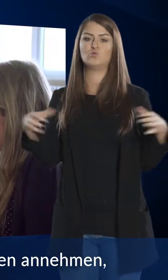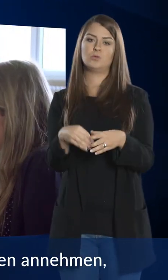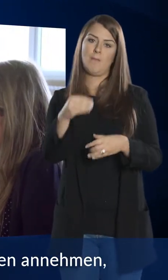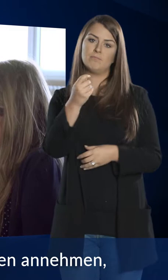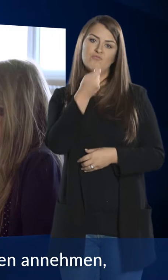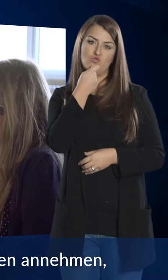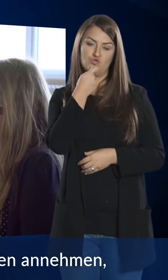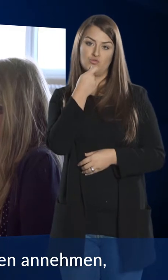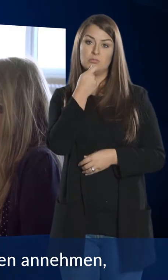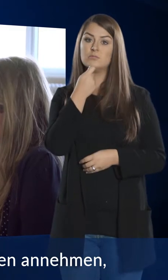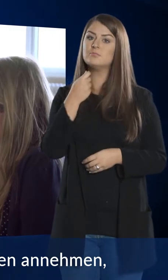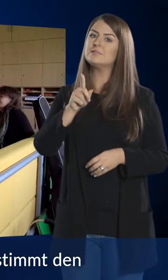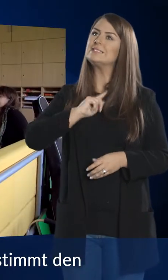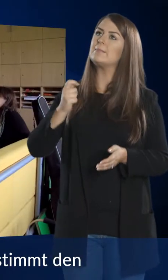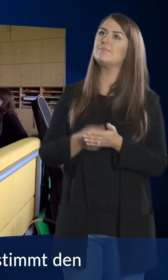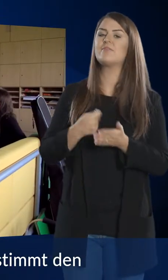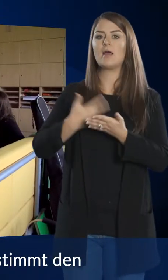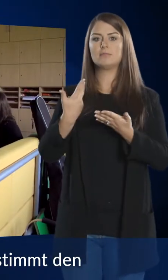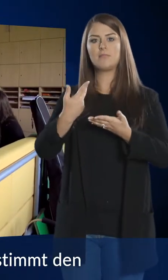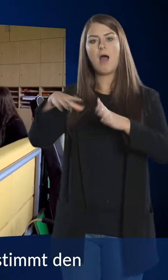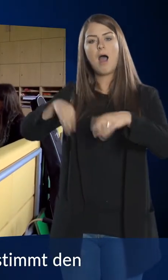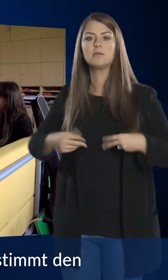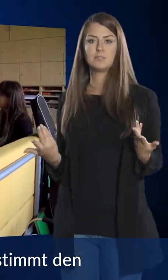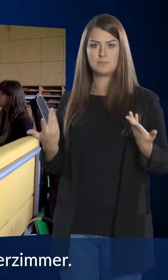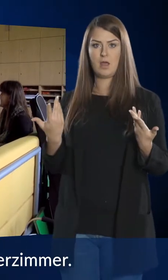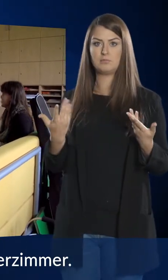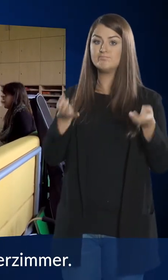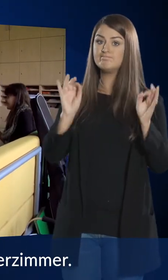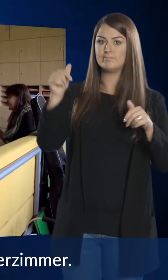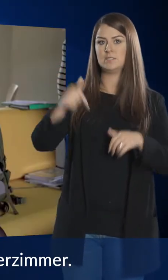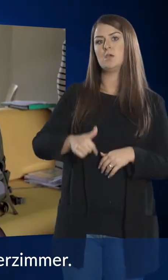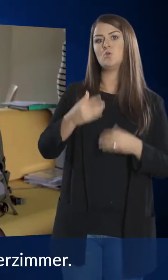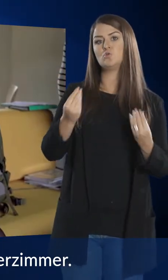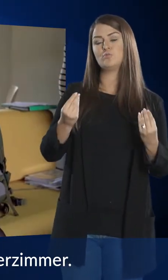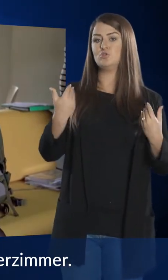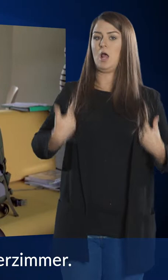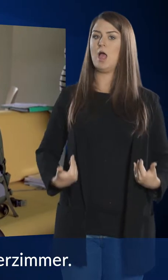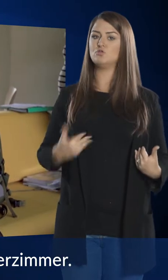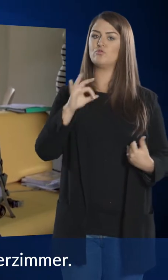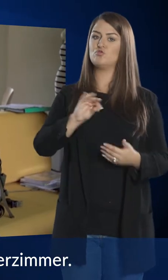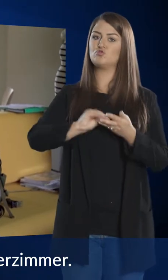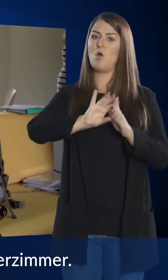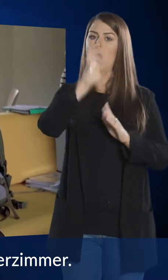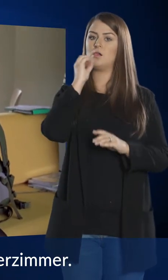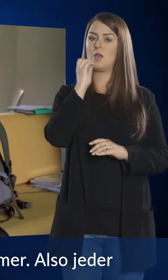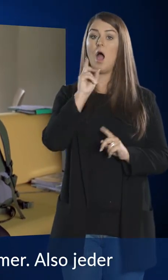Wertschätzung, Akzeptanz, jeden annehmen, wie er ist. Diese Haltung bestimmt den Schulalltag. Auch im Lehrerzimmer.